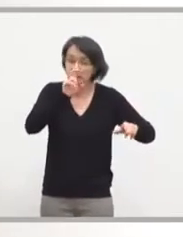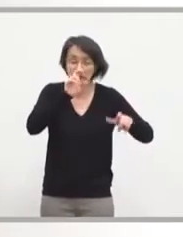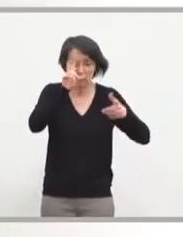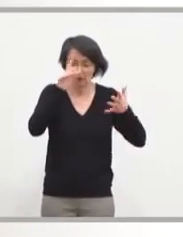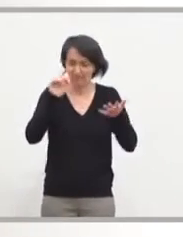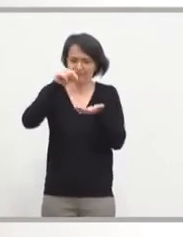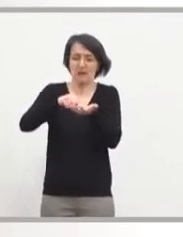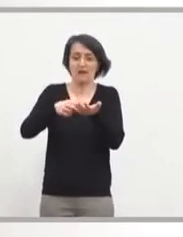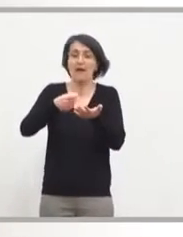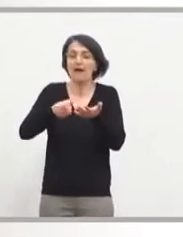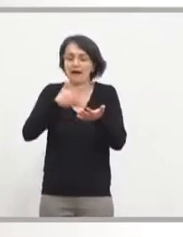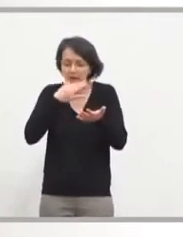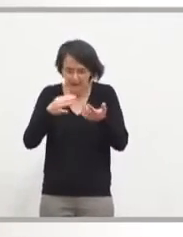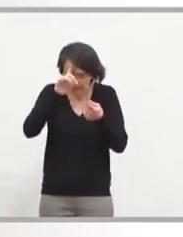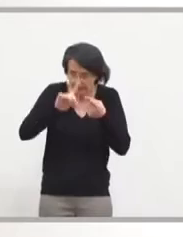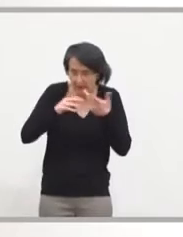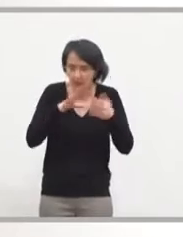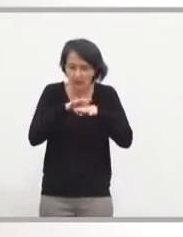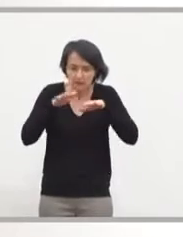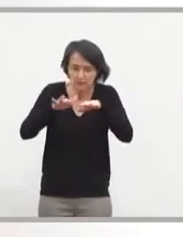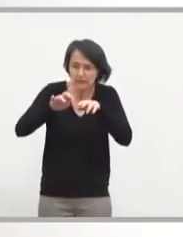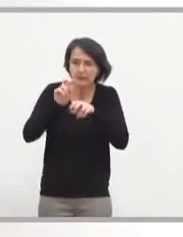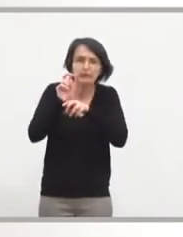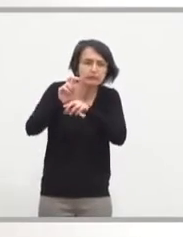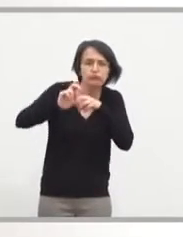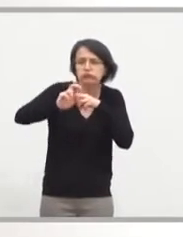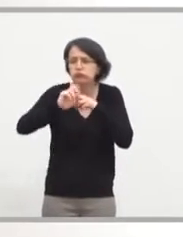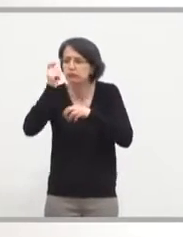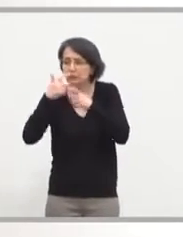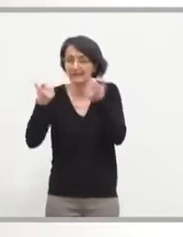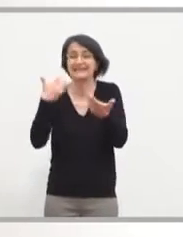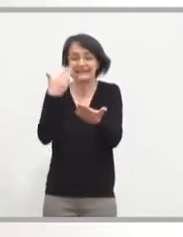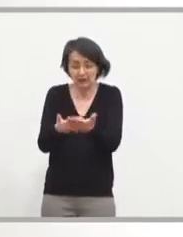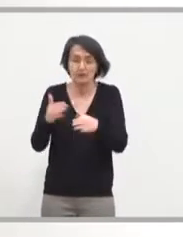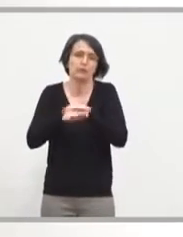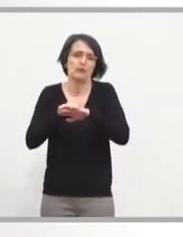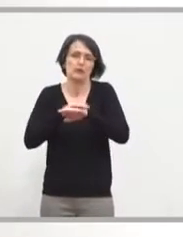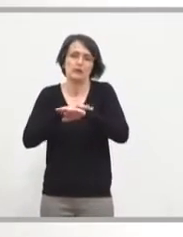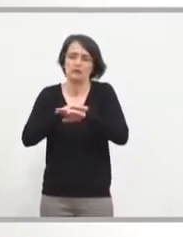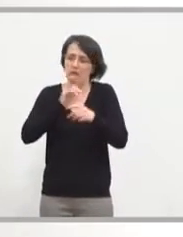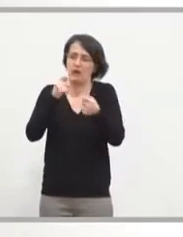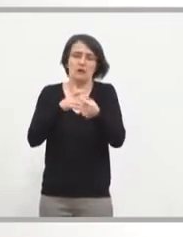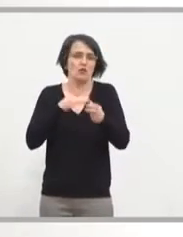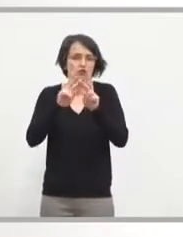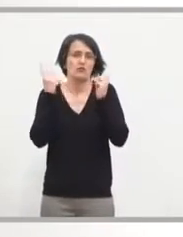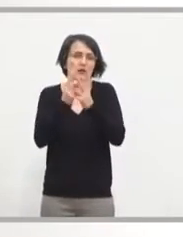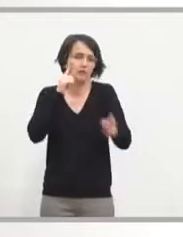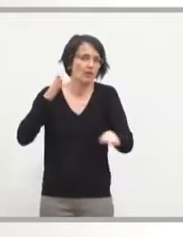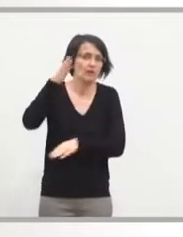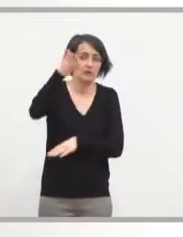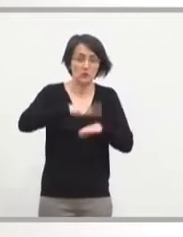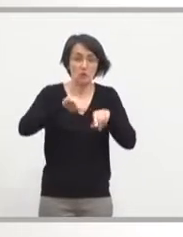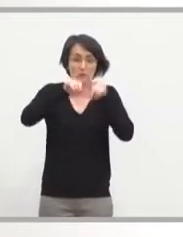transport en commun que je viens d'indiquer. Ça, c'est de la politique publique d'avenir, d'intérêt général. Je ne la vois pas dans le budget.